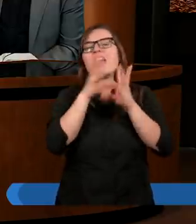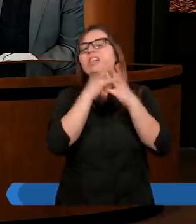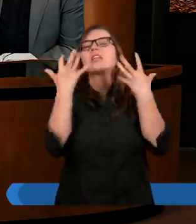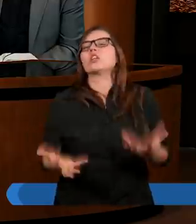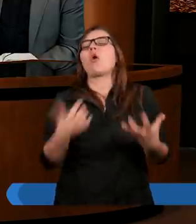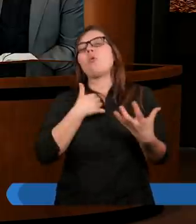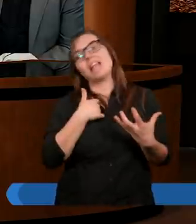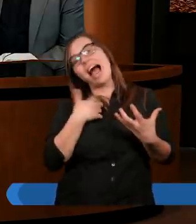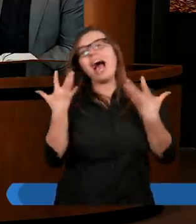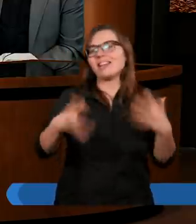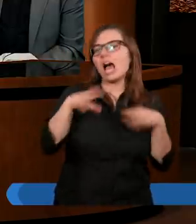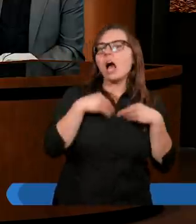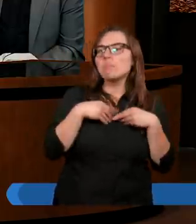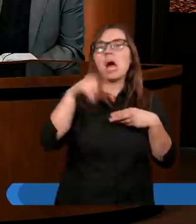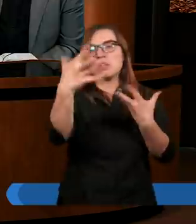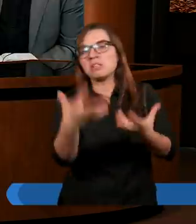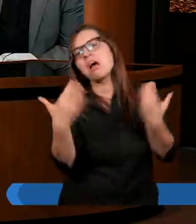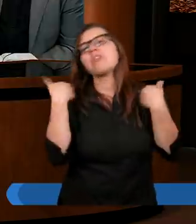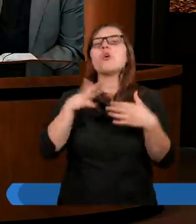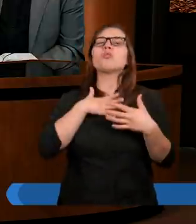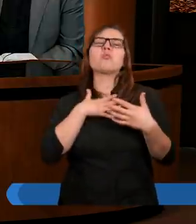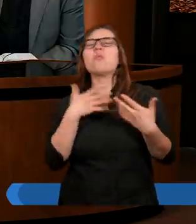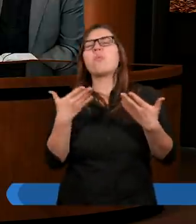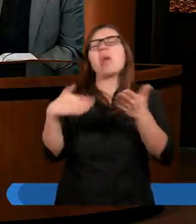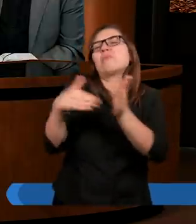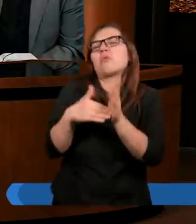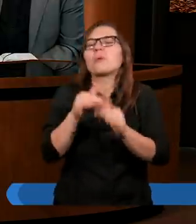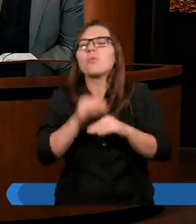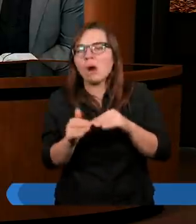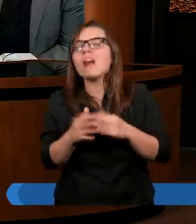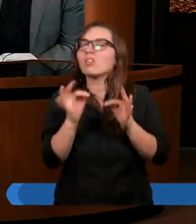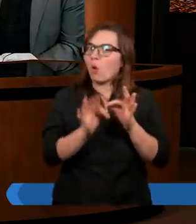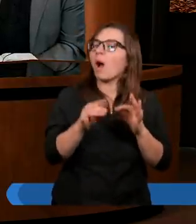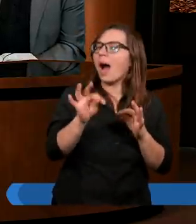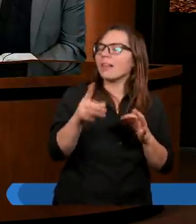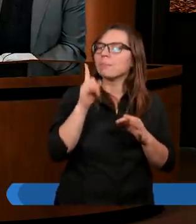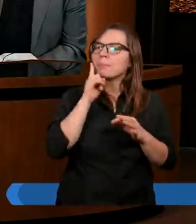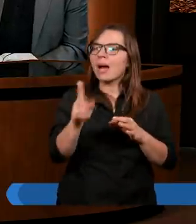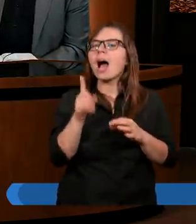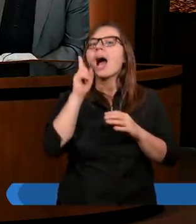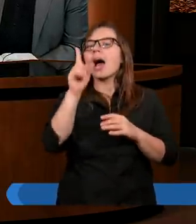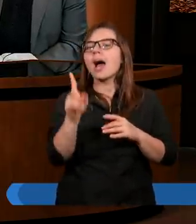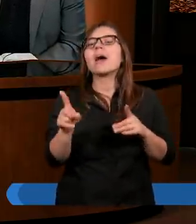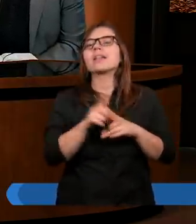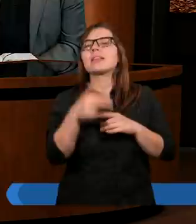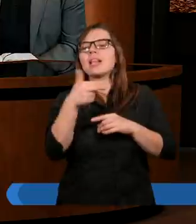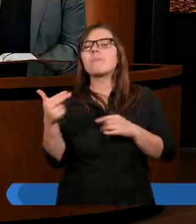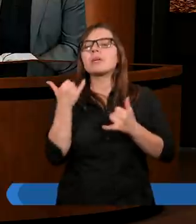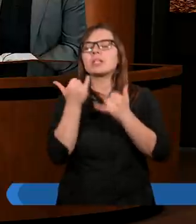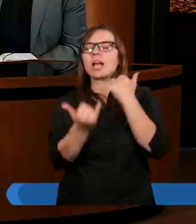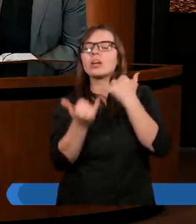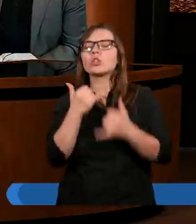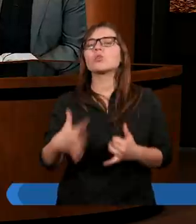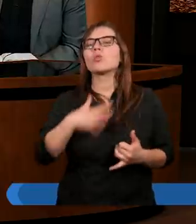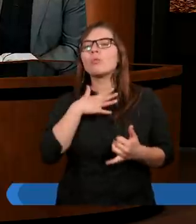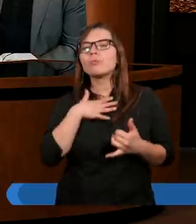łaskę, bardzo dużo ludzi mówi ja nie potrzebuję łaski. Dokładnie. Sprawia jeszcze jedno. Jeżeli